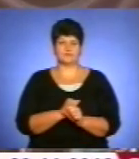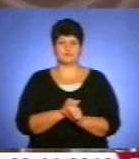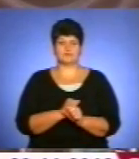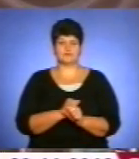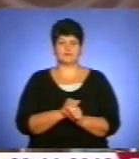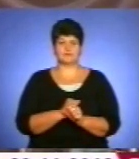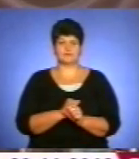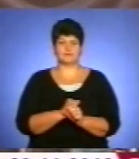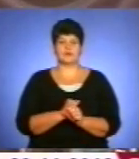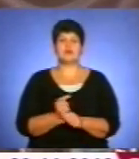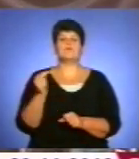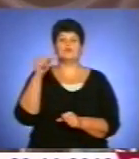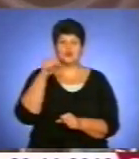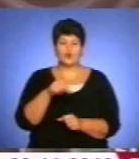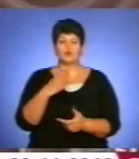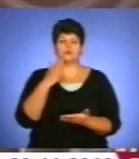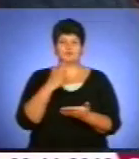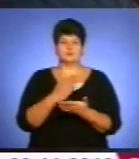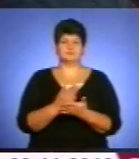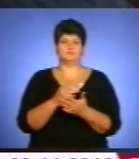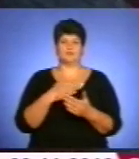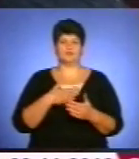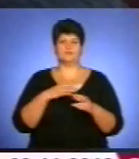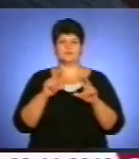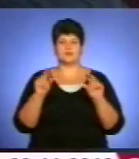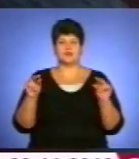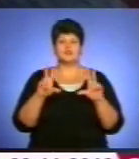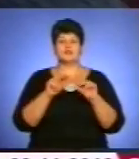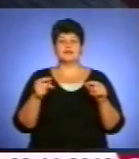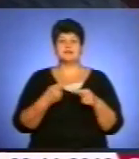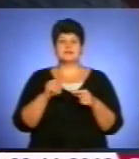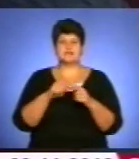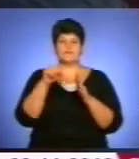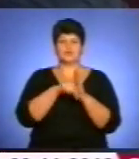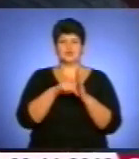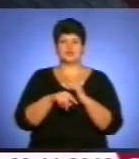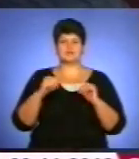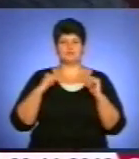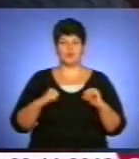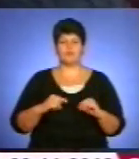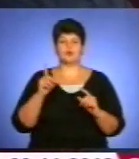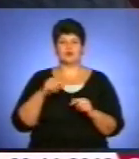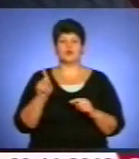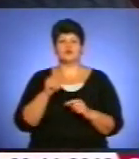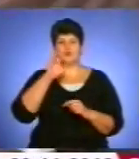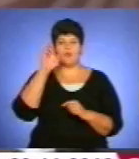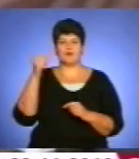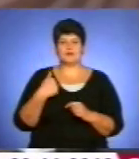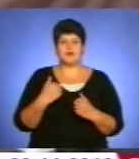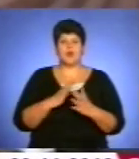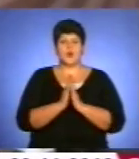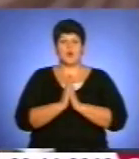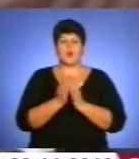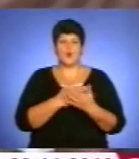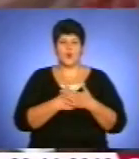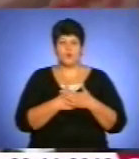І в тому полягає моє щастя. Щастя – це внутрішній спокій, переконання, що Бог тебе любить, зазначив